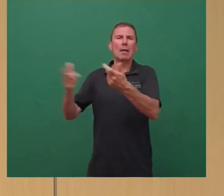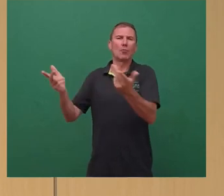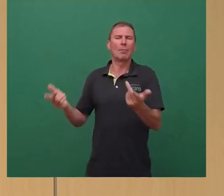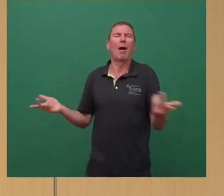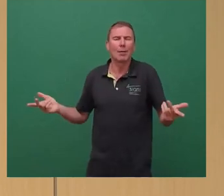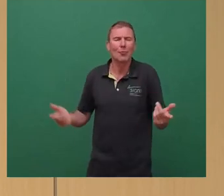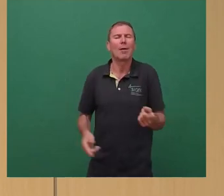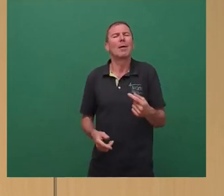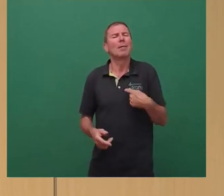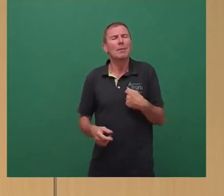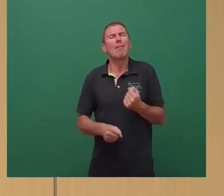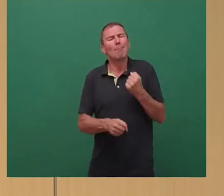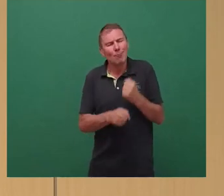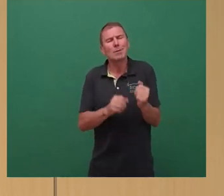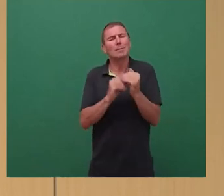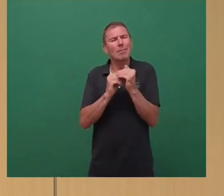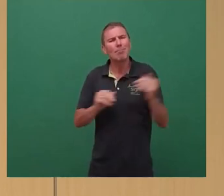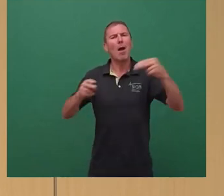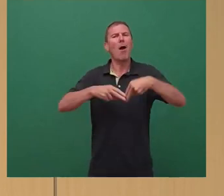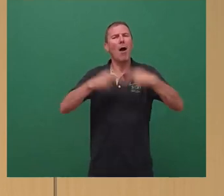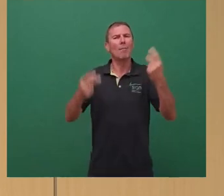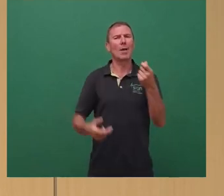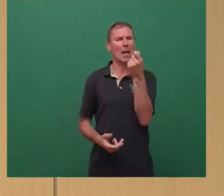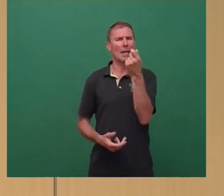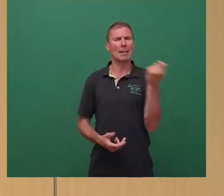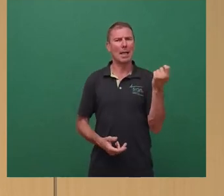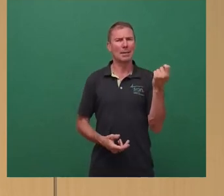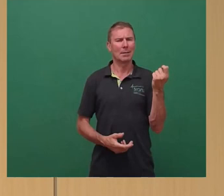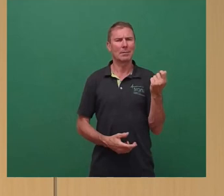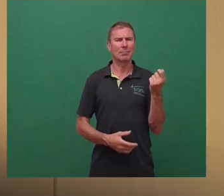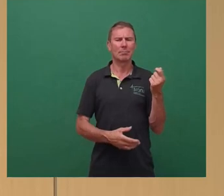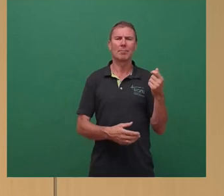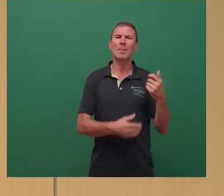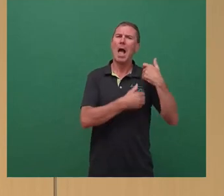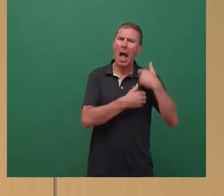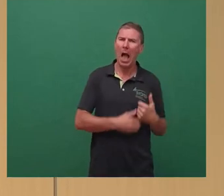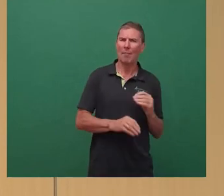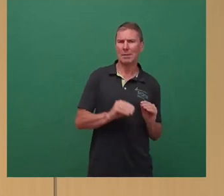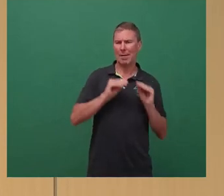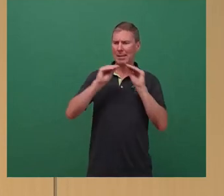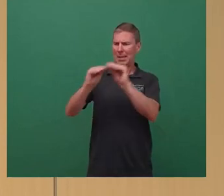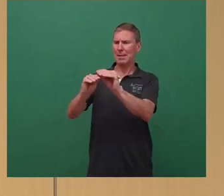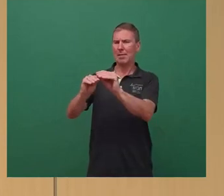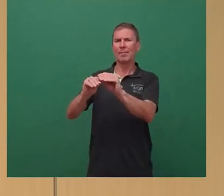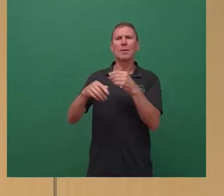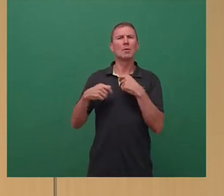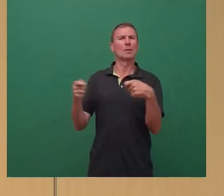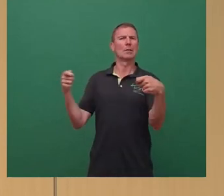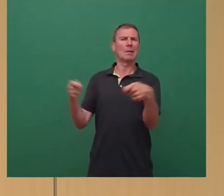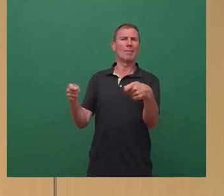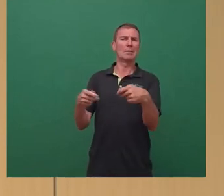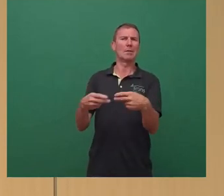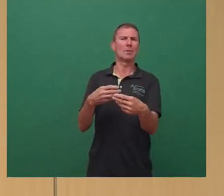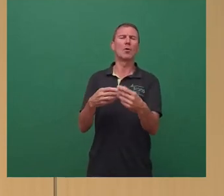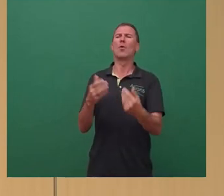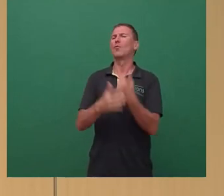vorbeiführen, mehr öffentliches Geld aufzuwenden, überproportional zu investieren. In neue,